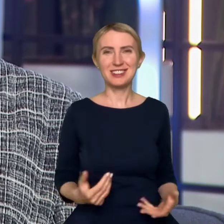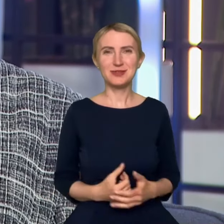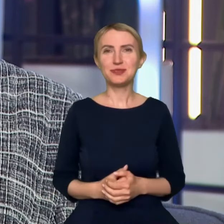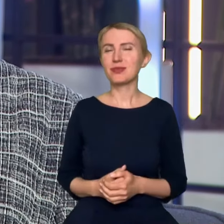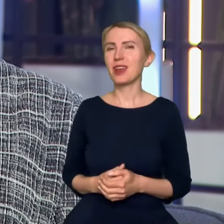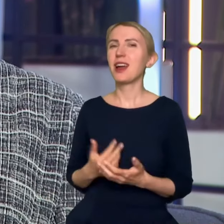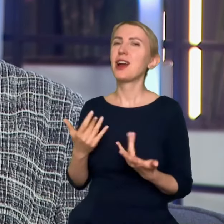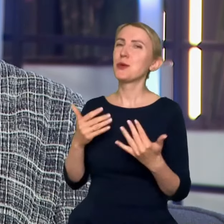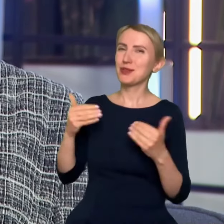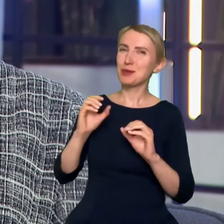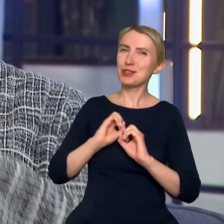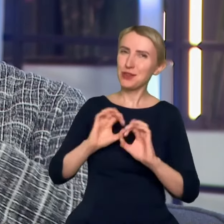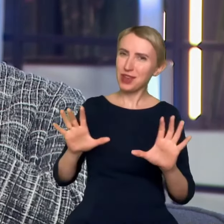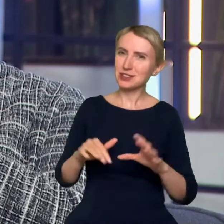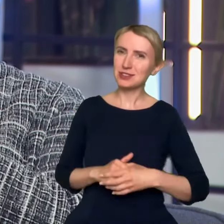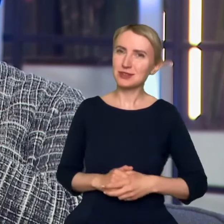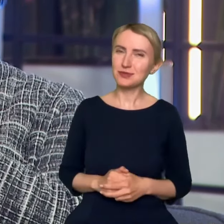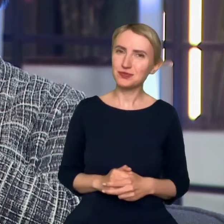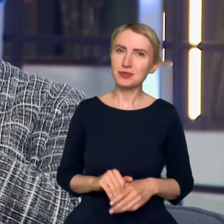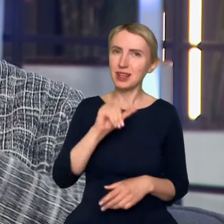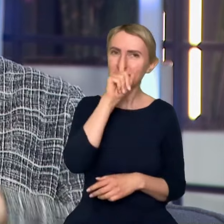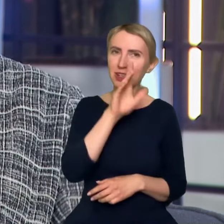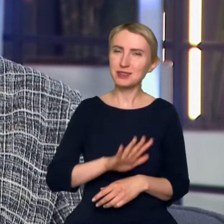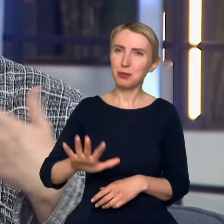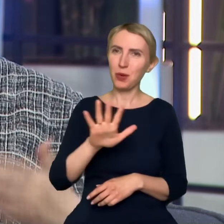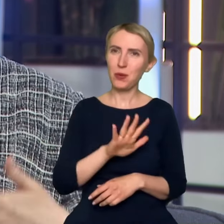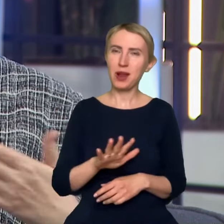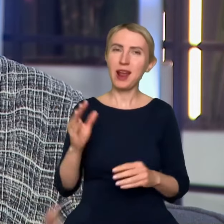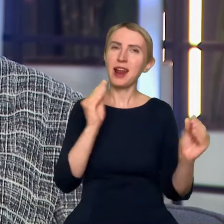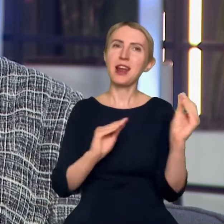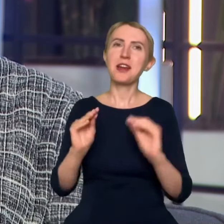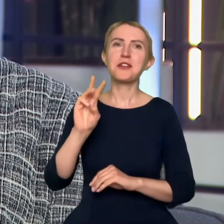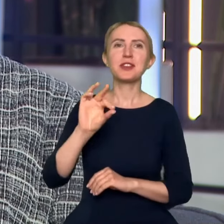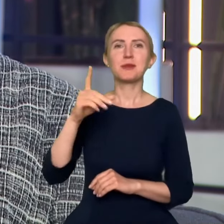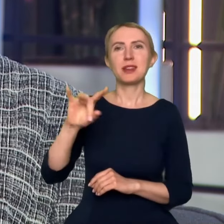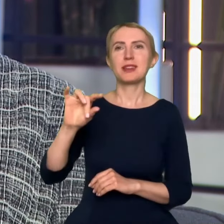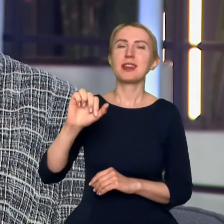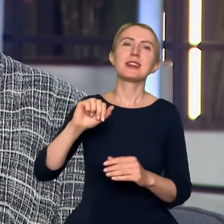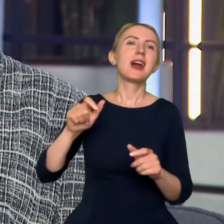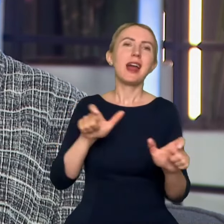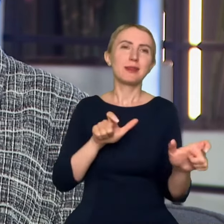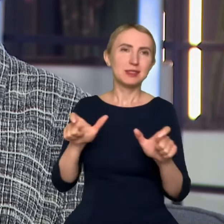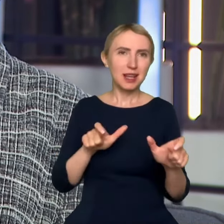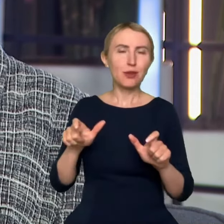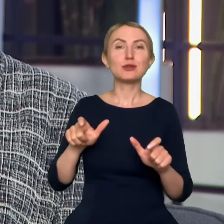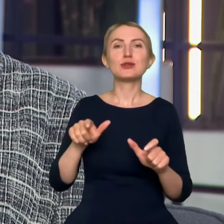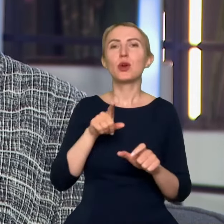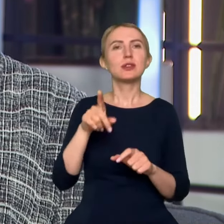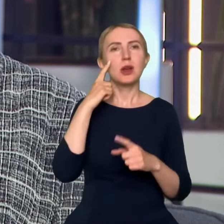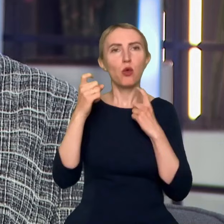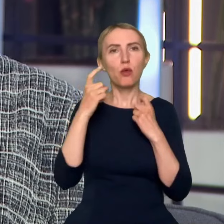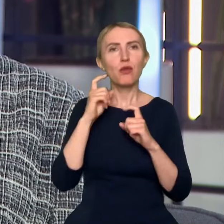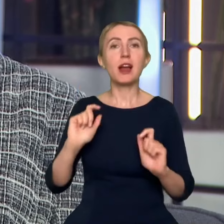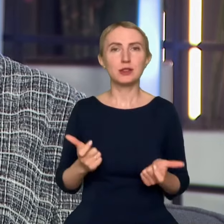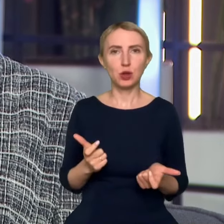wytłumaczyć. Społeczność, która edytuje Wikipedię, redaktorzy, administratorzy, oni zwrócają uwagę na to, czy